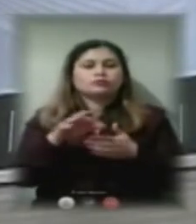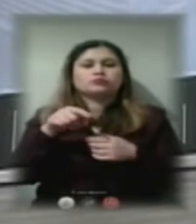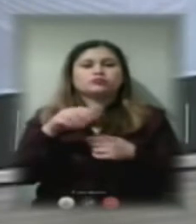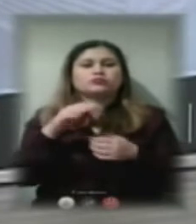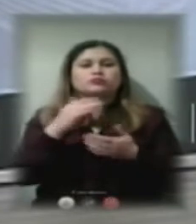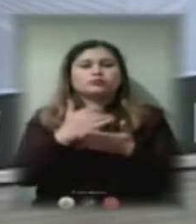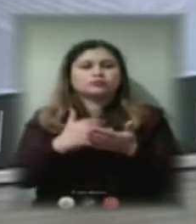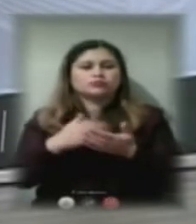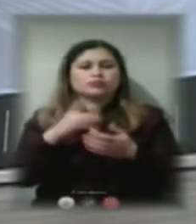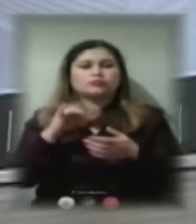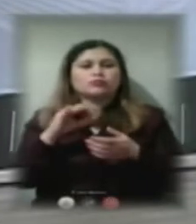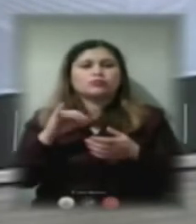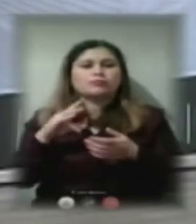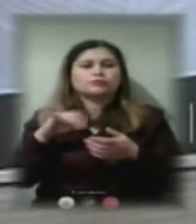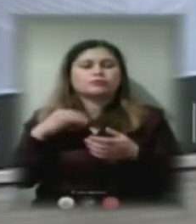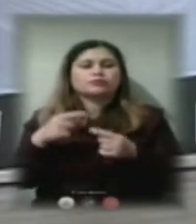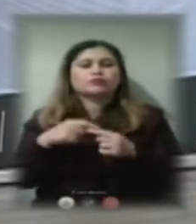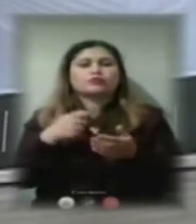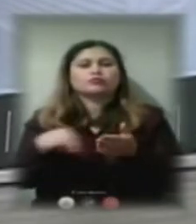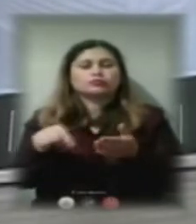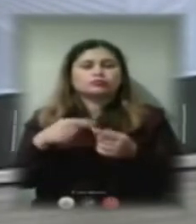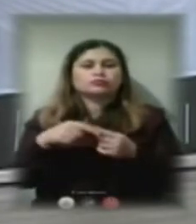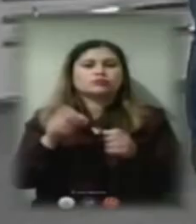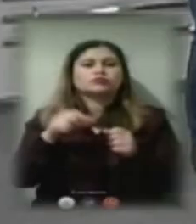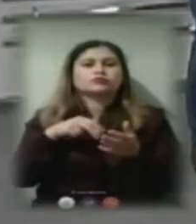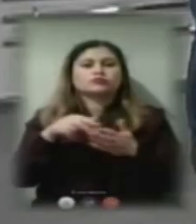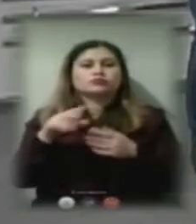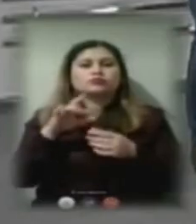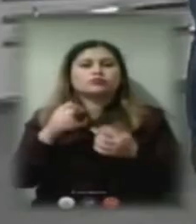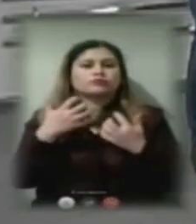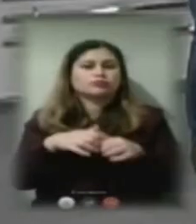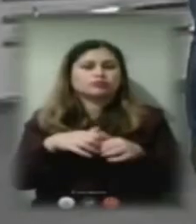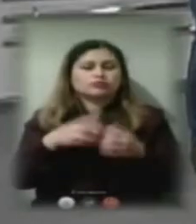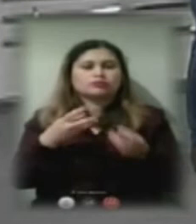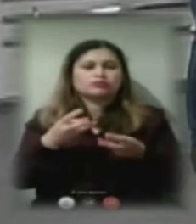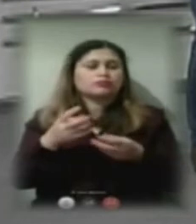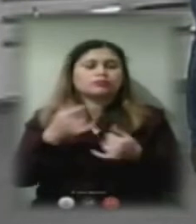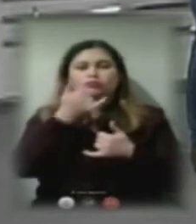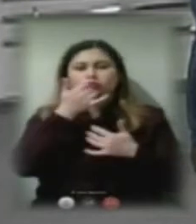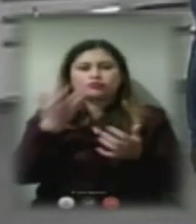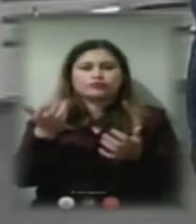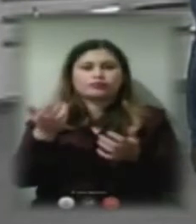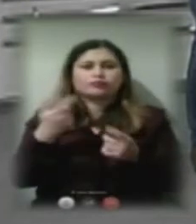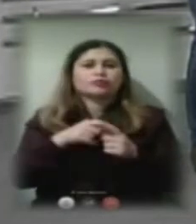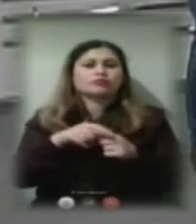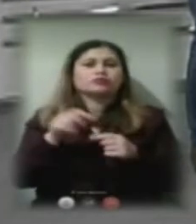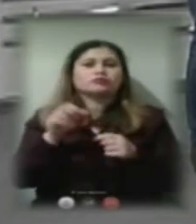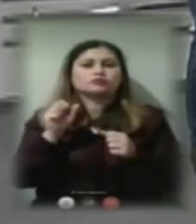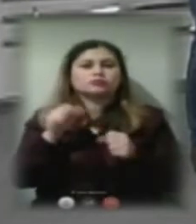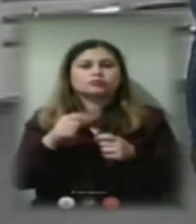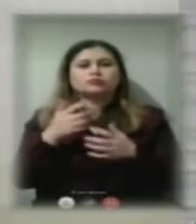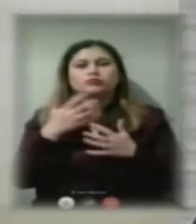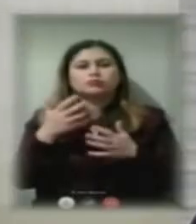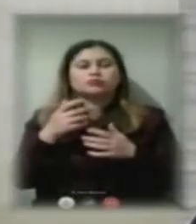до відключення, сьогодні перейти повністю на автономне опалення? Ні, не можуть. Більш того, ми